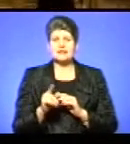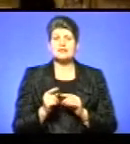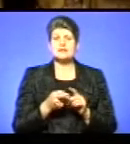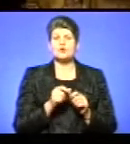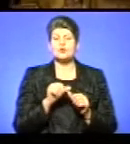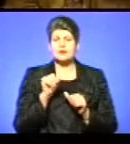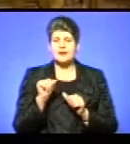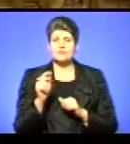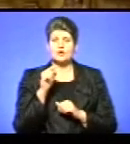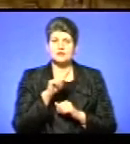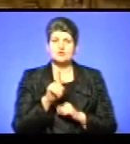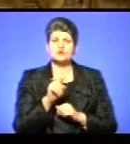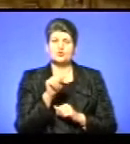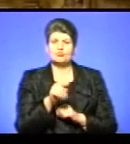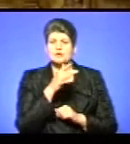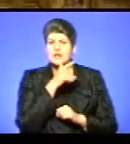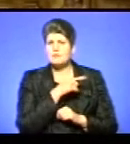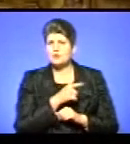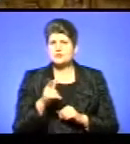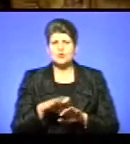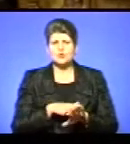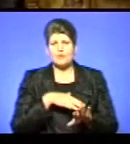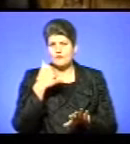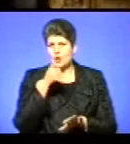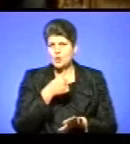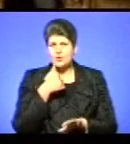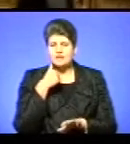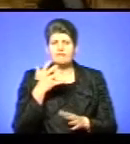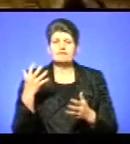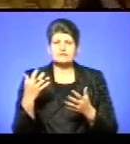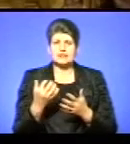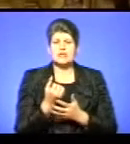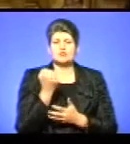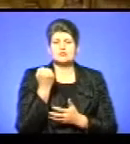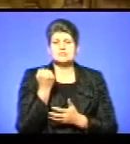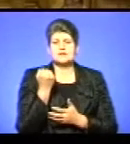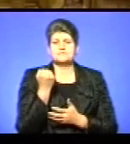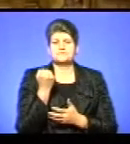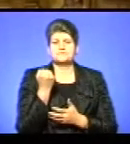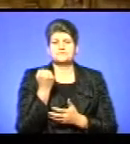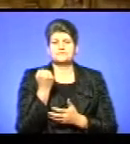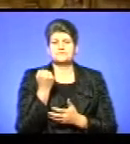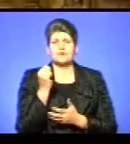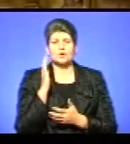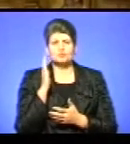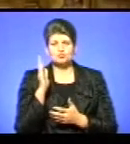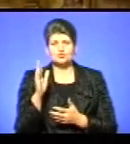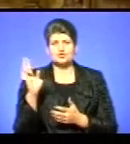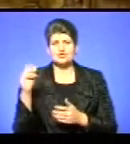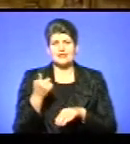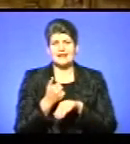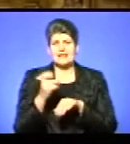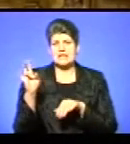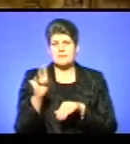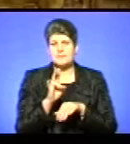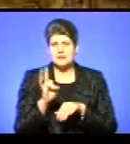що йому напротязі довгих років вдалося, будучи єпископом,